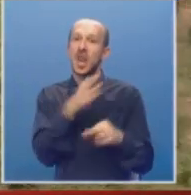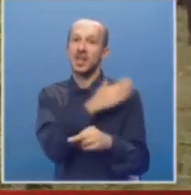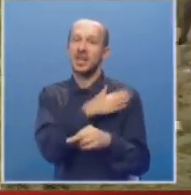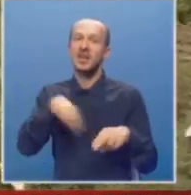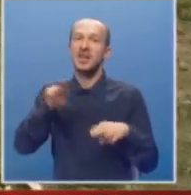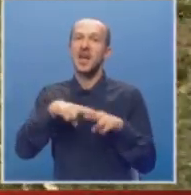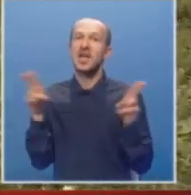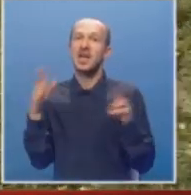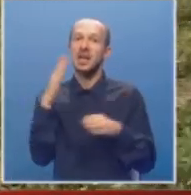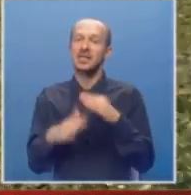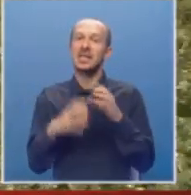najkasnije u srijedu.